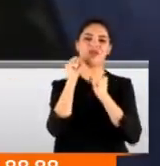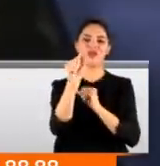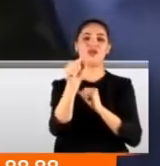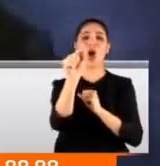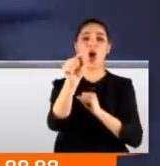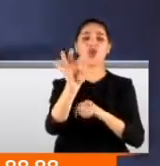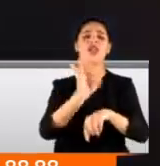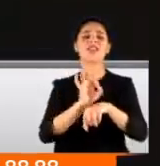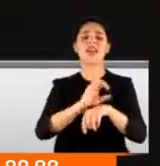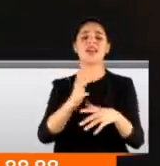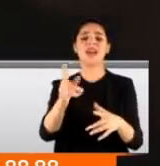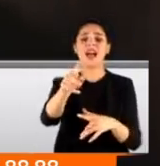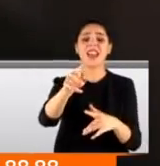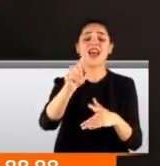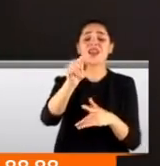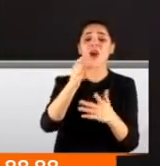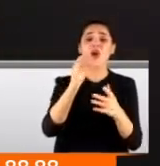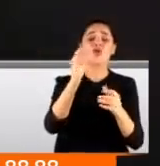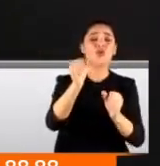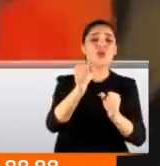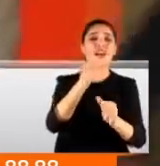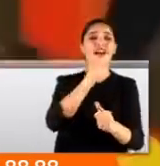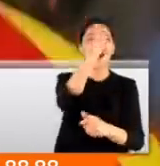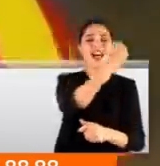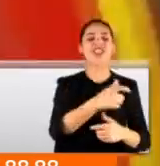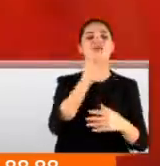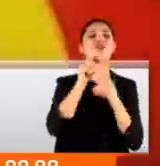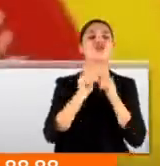dakikalarca tutan adamsa Çin'de kahraman ilan edildi.